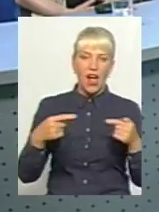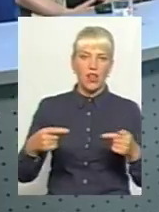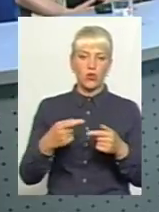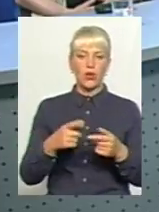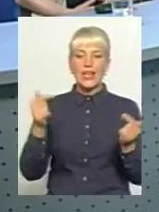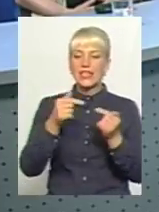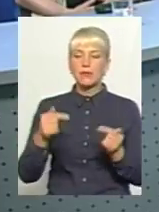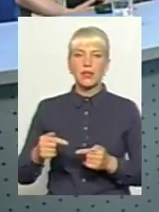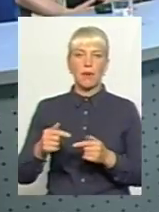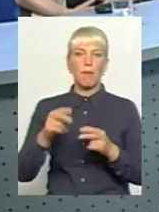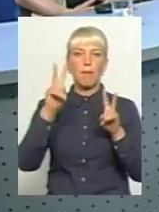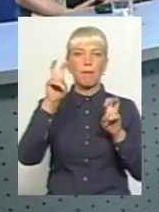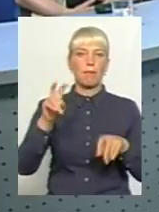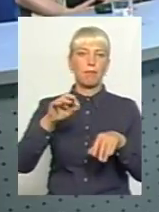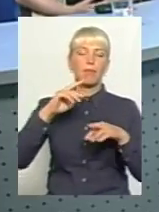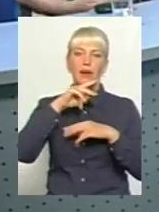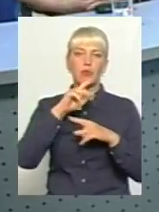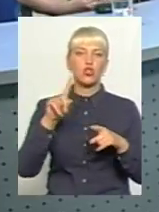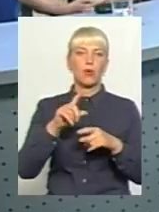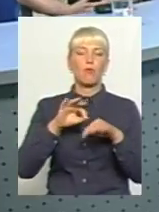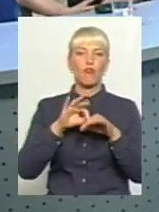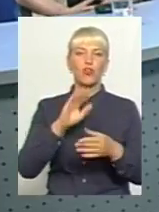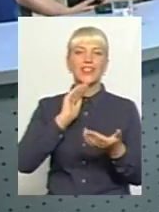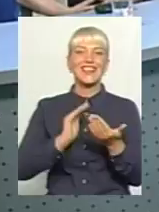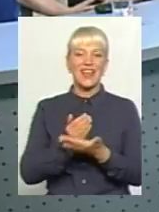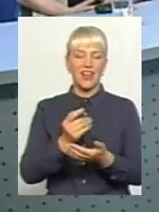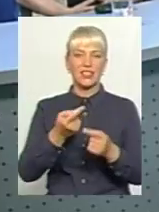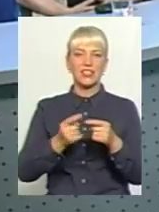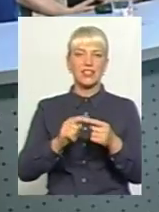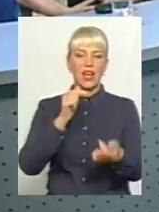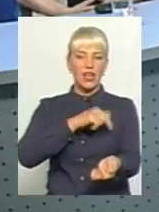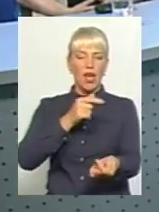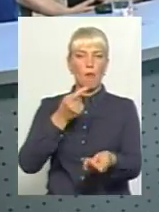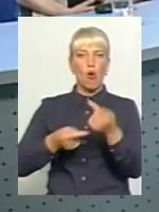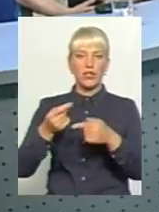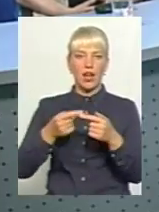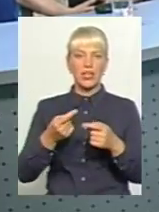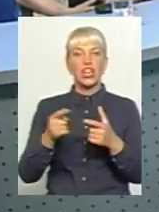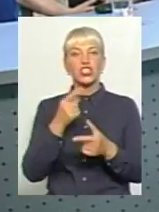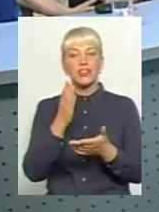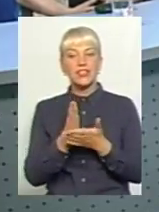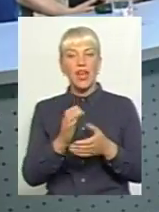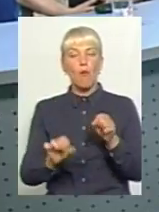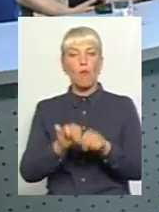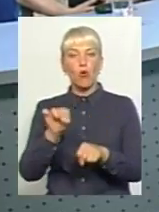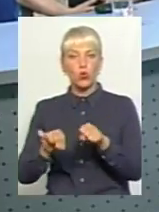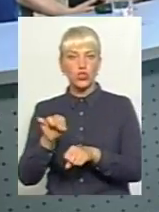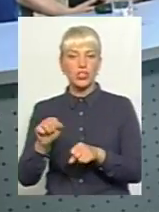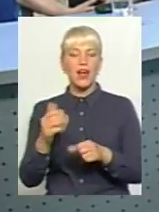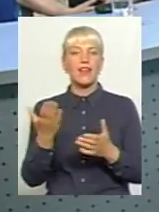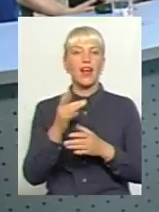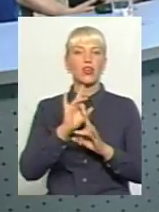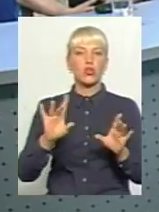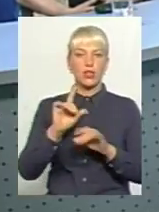препаратів, які треба для того, щоб проводити якісно цей гемодіаліз? Чи є порушення, до прикладу, такі, як озвучував пацієнту Хмельницькому, коли